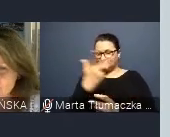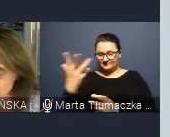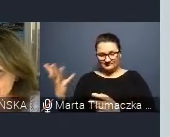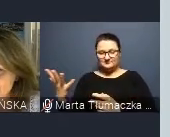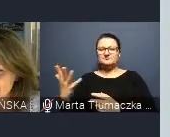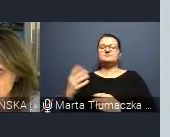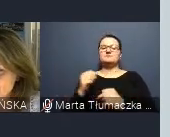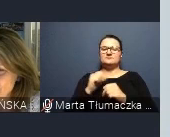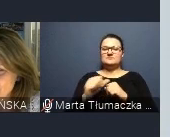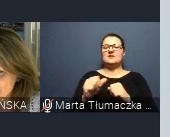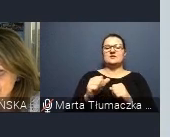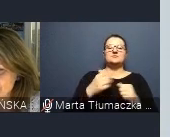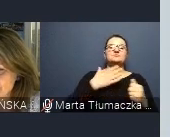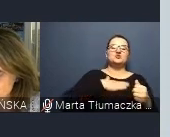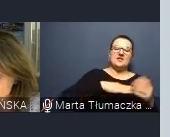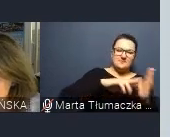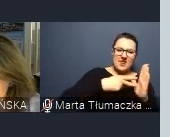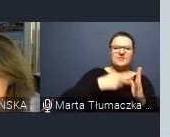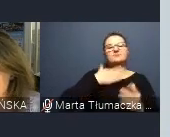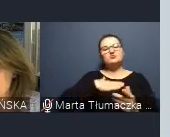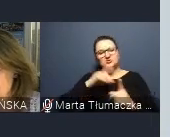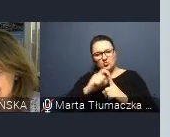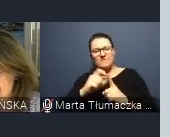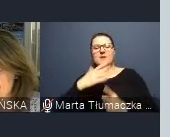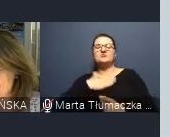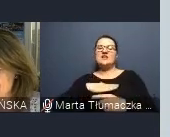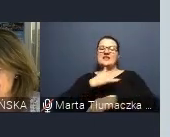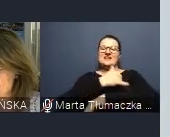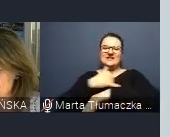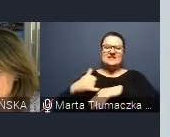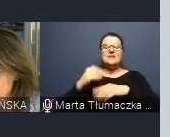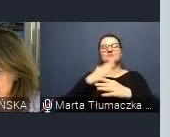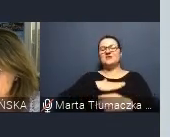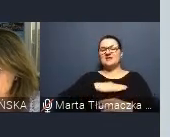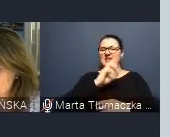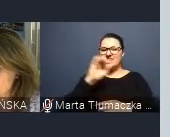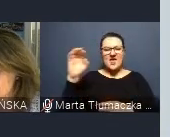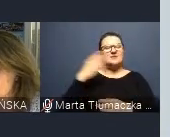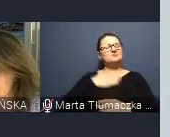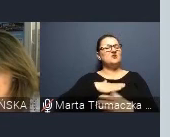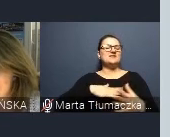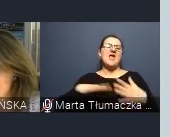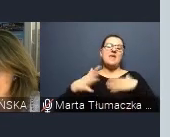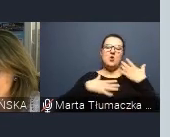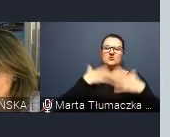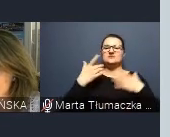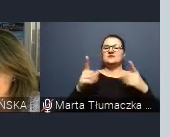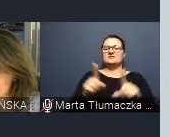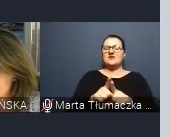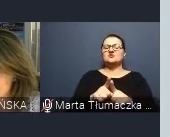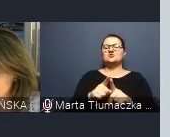plan, przyjazne słowa, przyjazne linie, przyjazne litery, przyjazne emocje i program dla